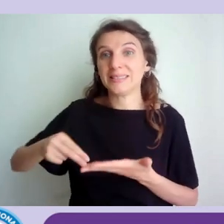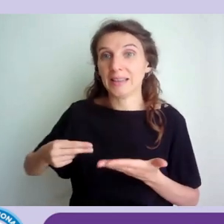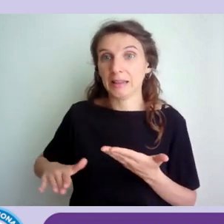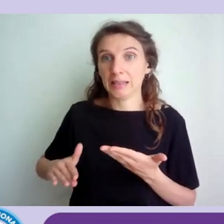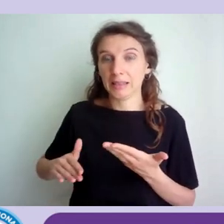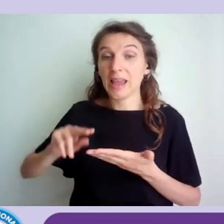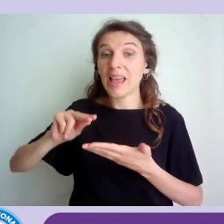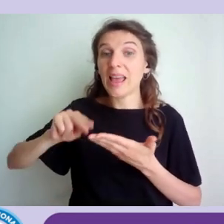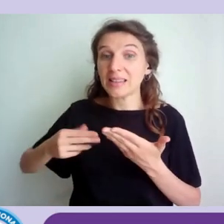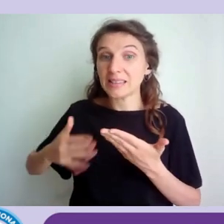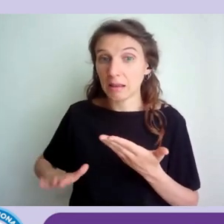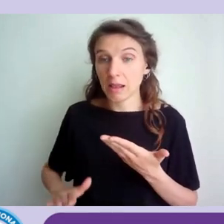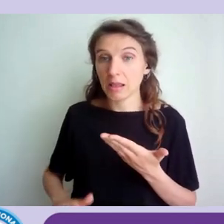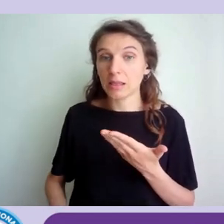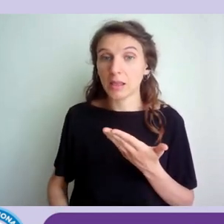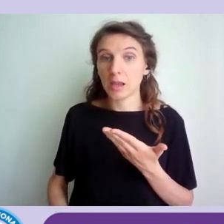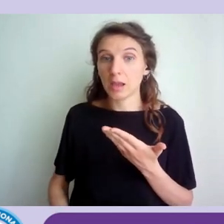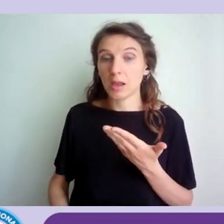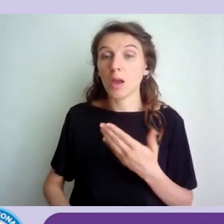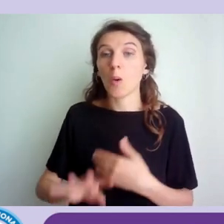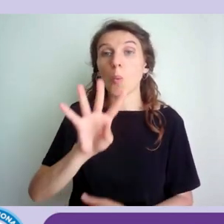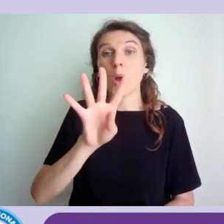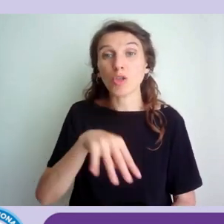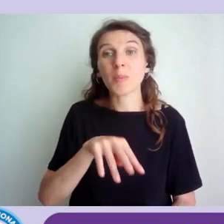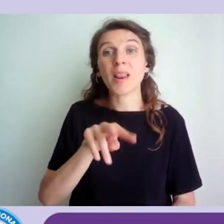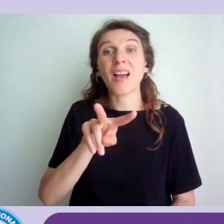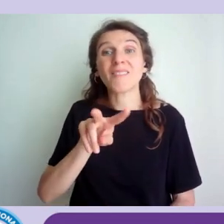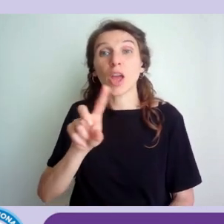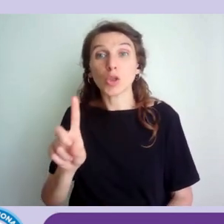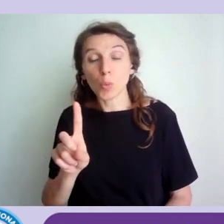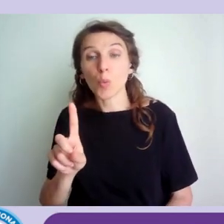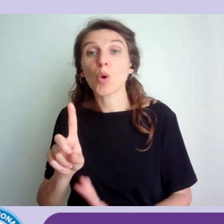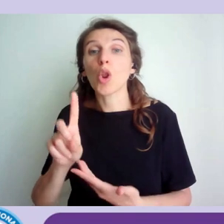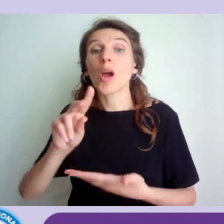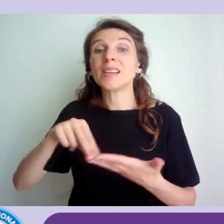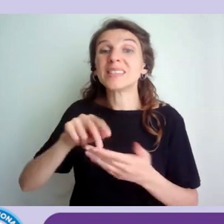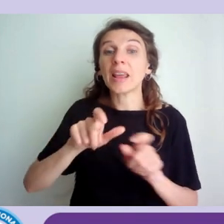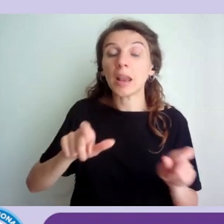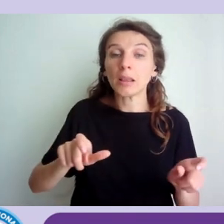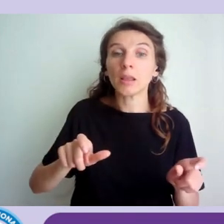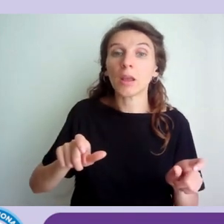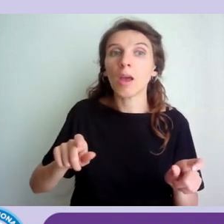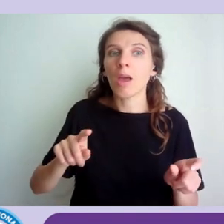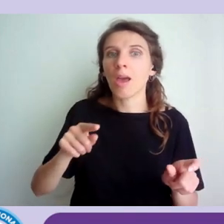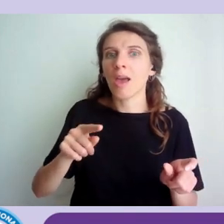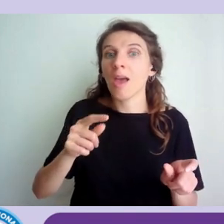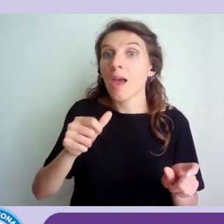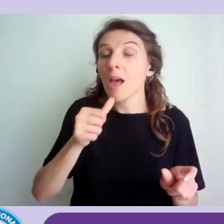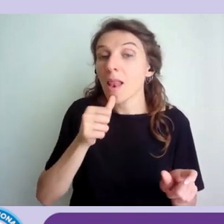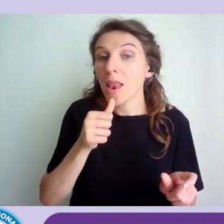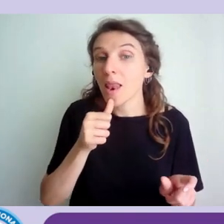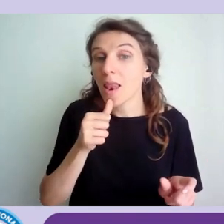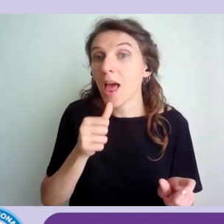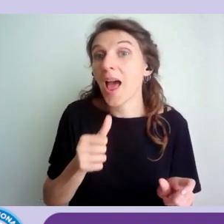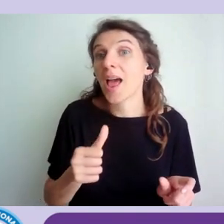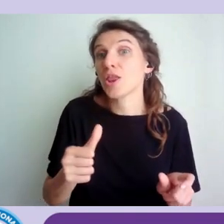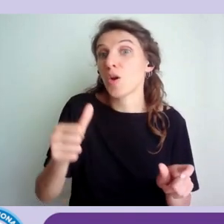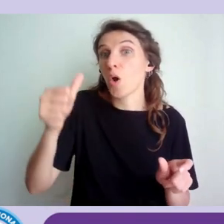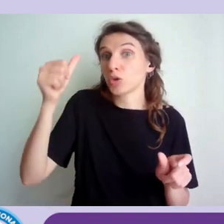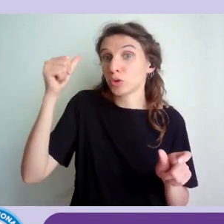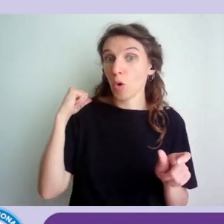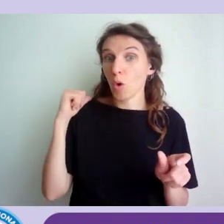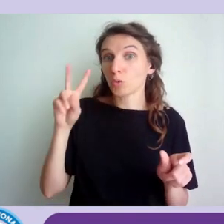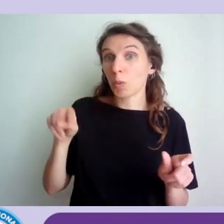iscritti eh a a a differenza dei duemila 836 dell'anno